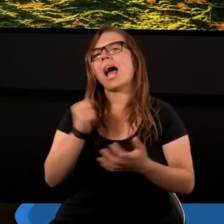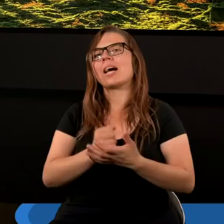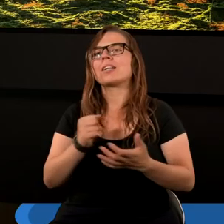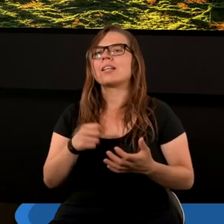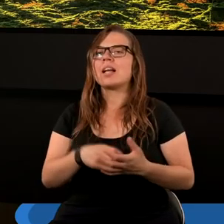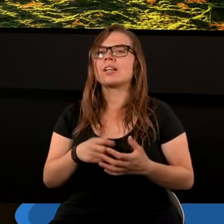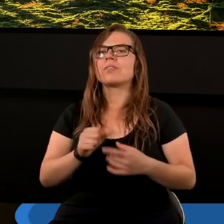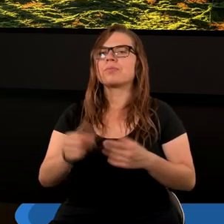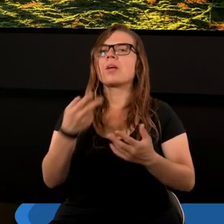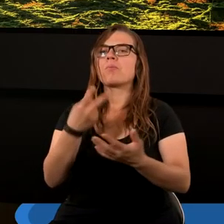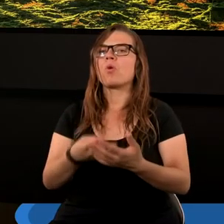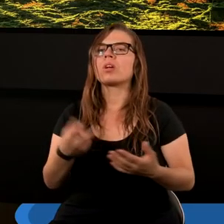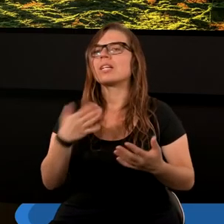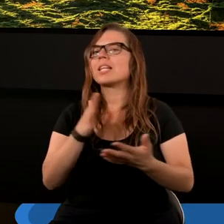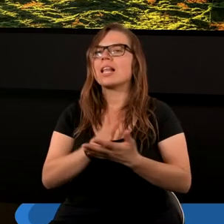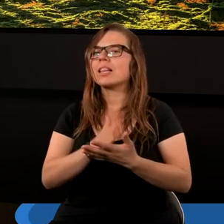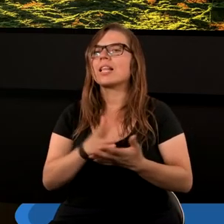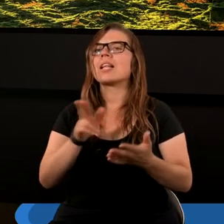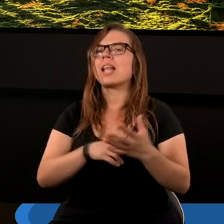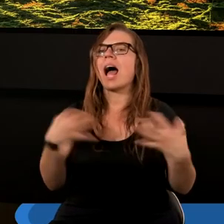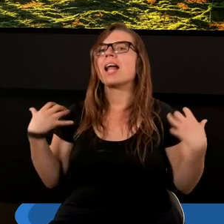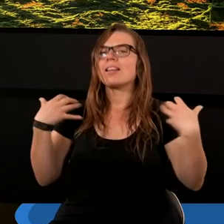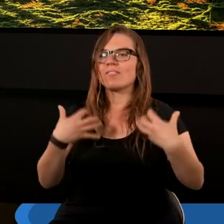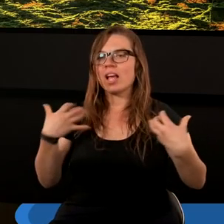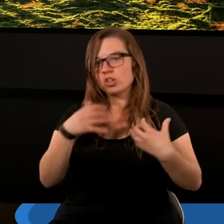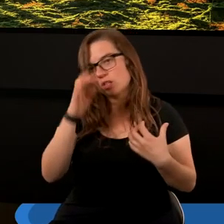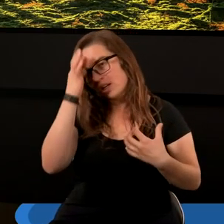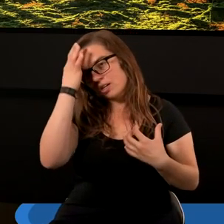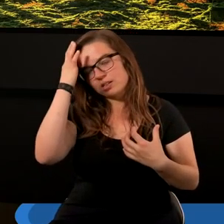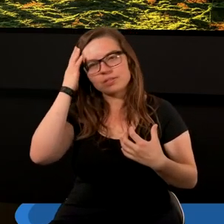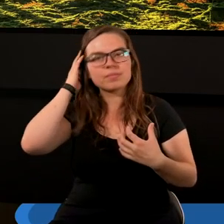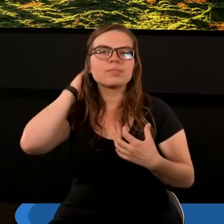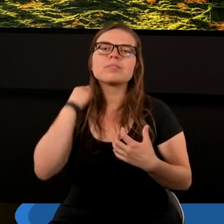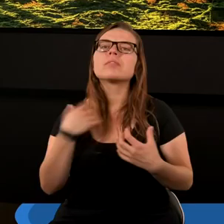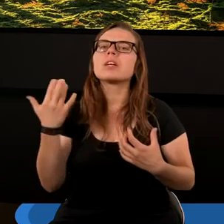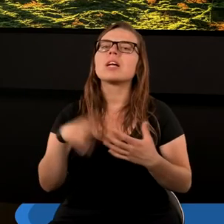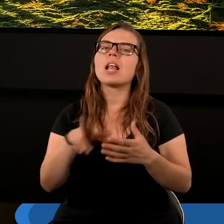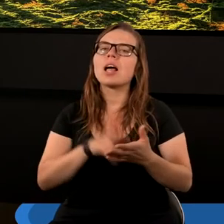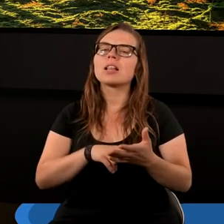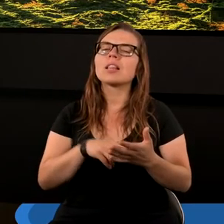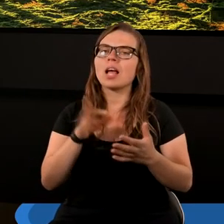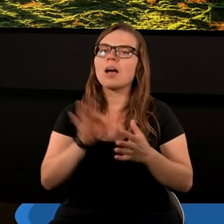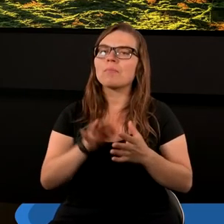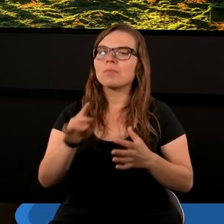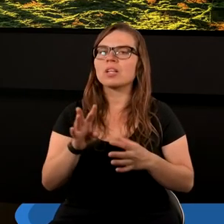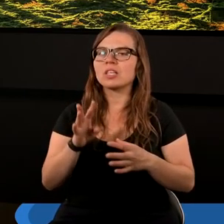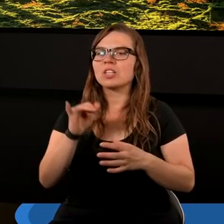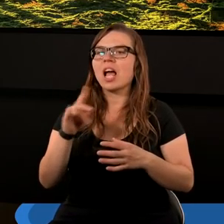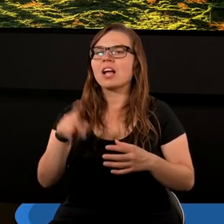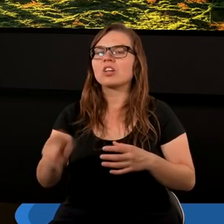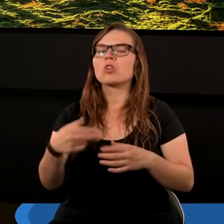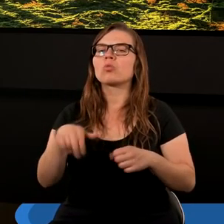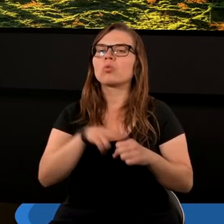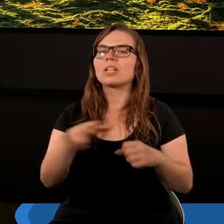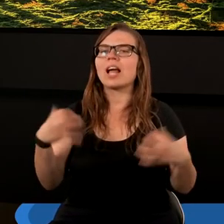jest położony nie tyle na zwierzę, ile najeźdźca, który na tym